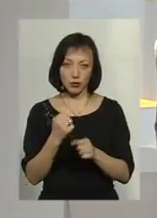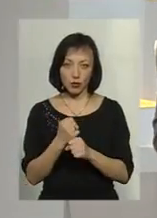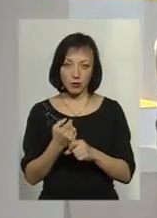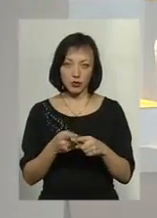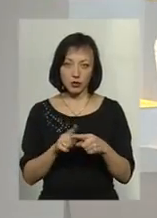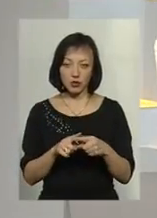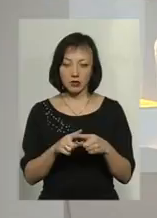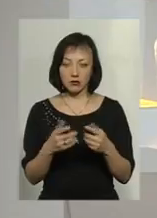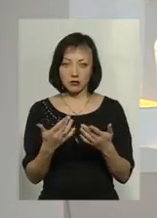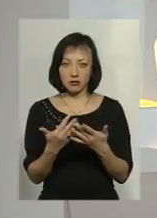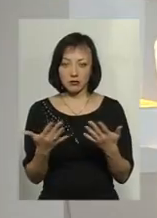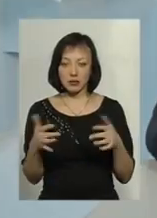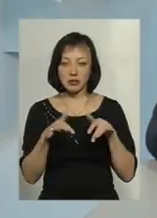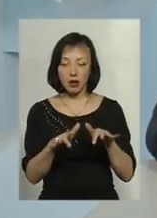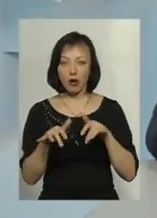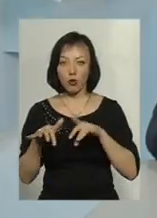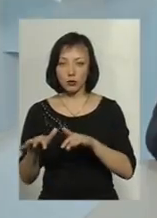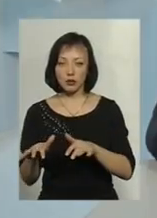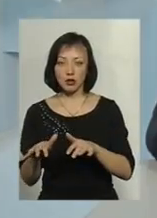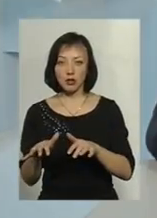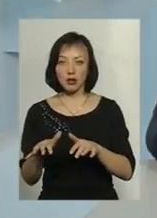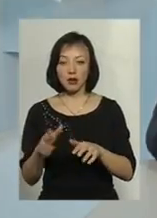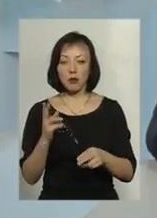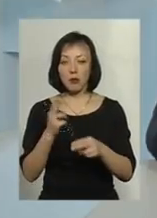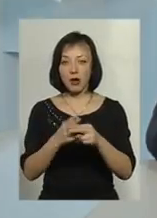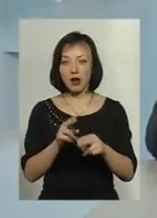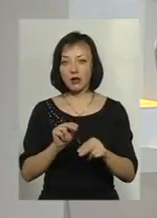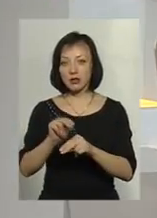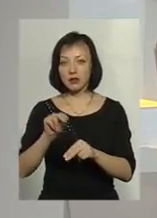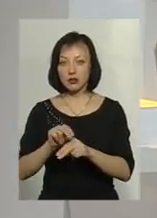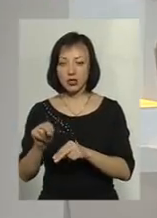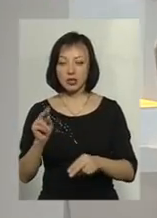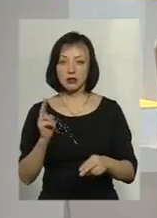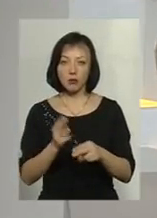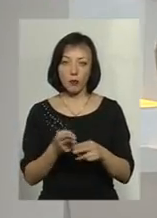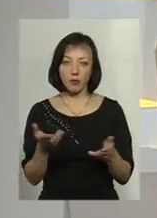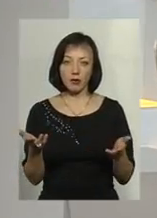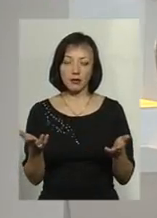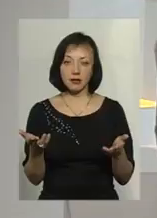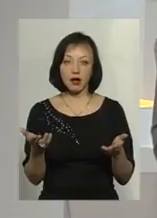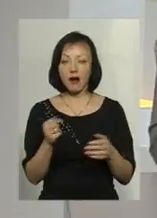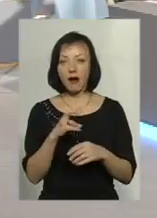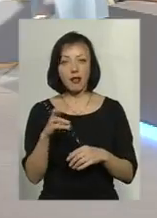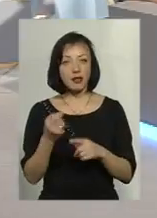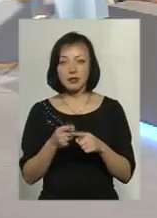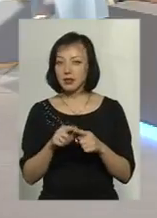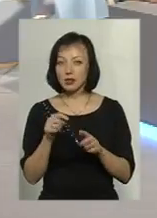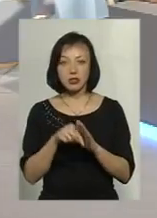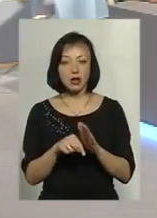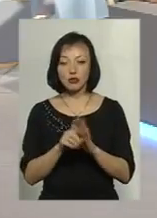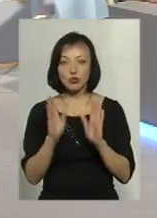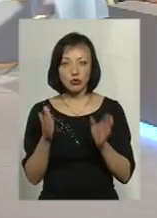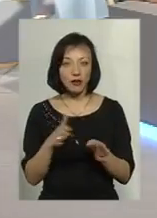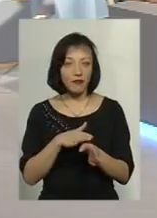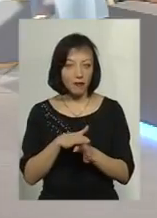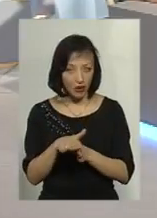оті оті заходи, попередити, навчити, запобігти. Але це ще не значить, що воно буде